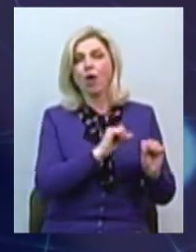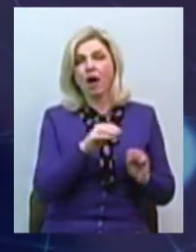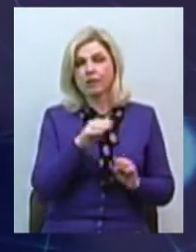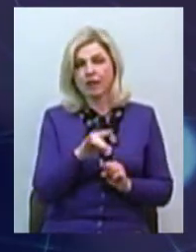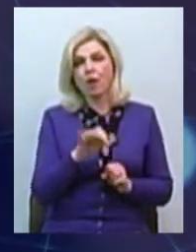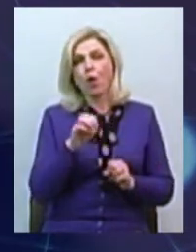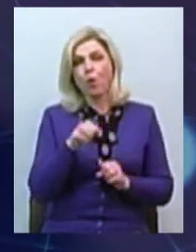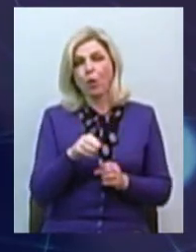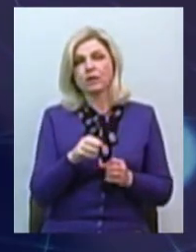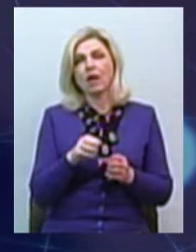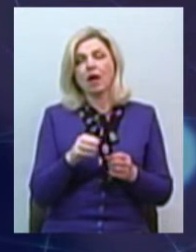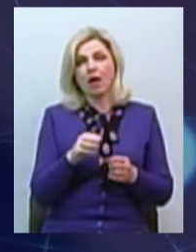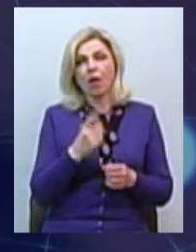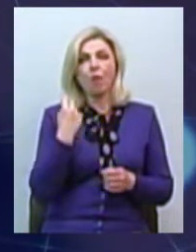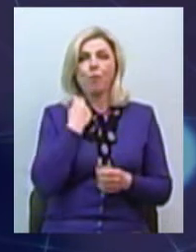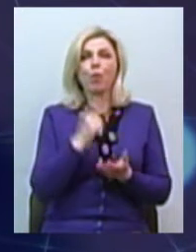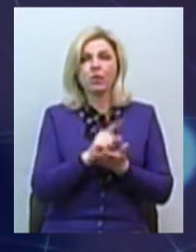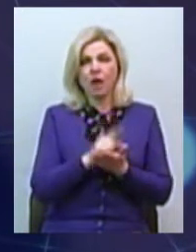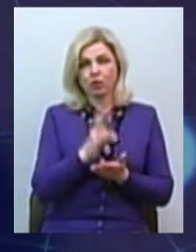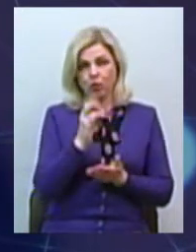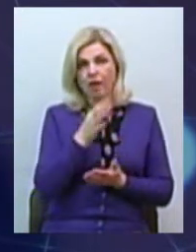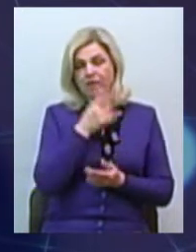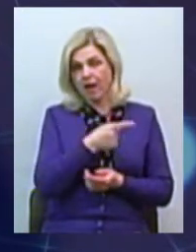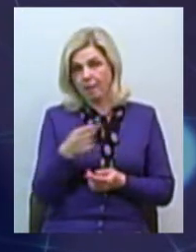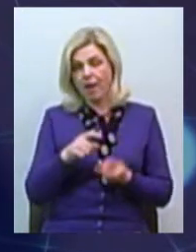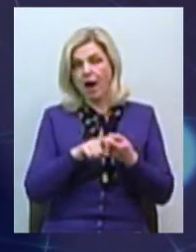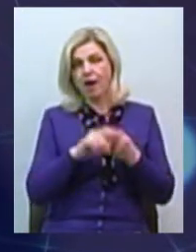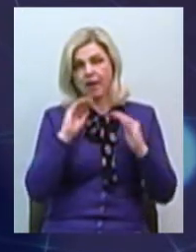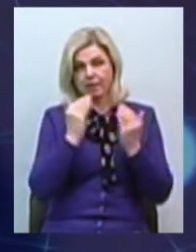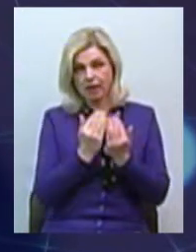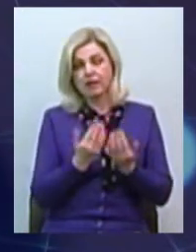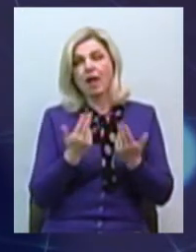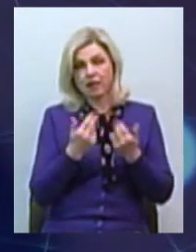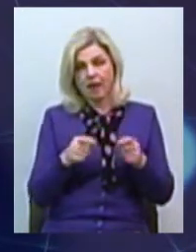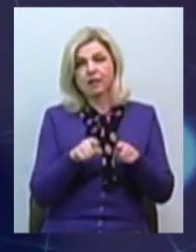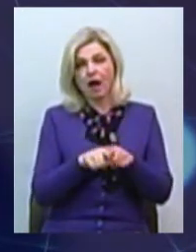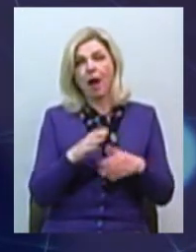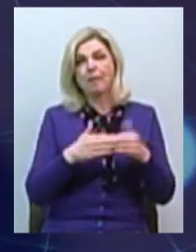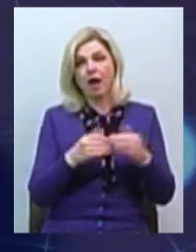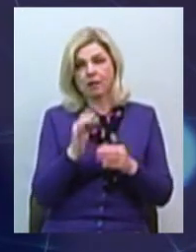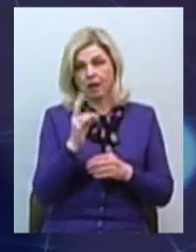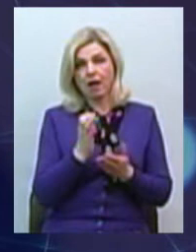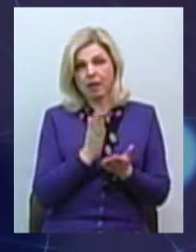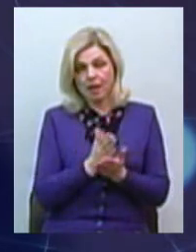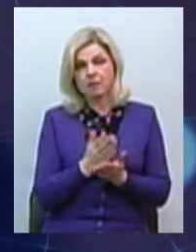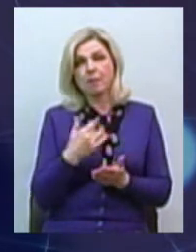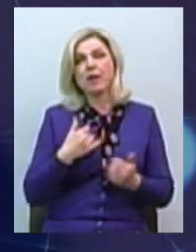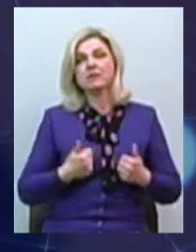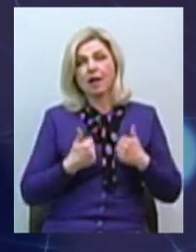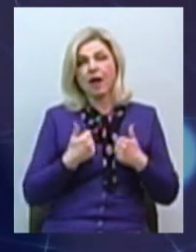певних податків на час карантину. Тому дійсно, така практика є. Ми намагаємося спілкуватися щодня,